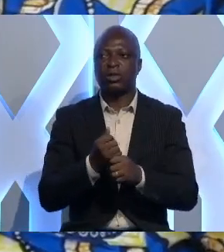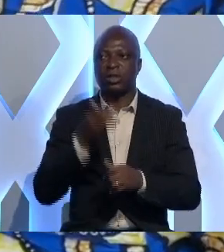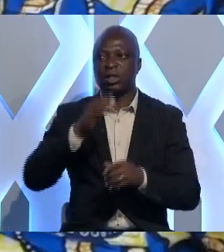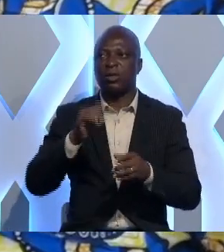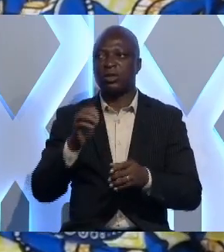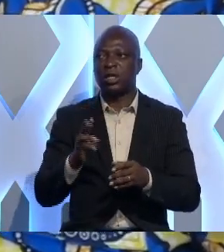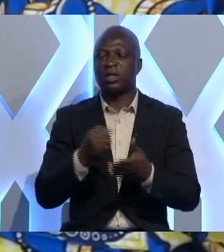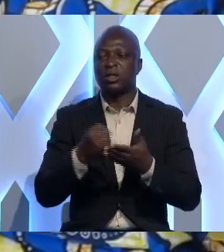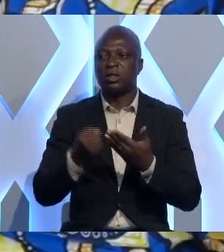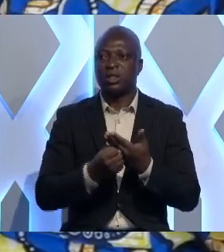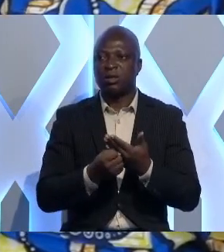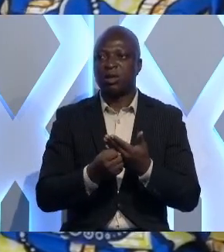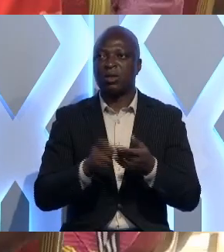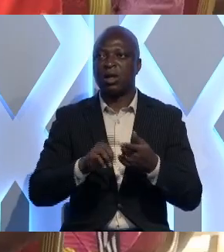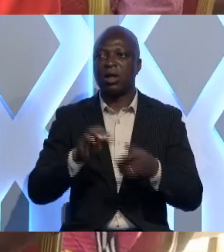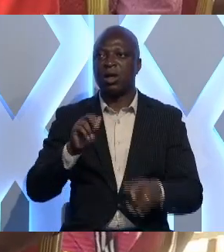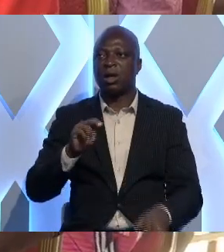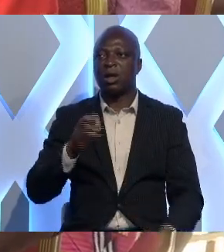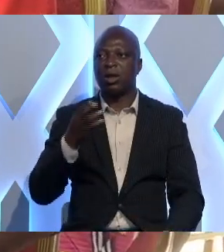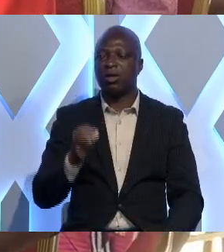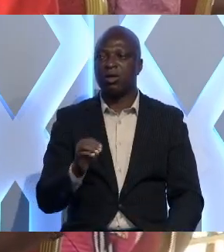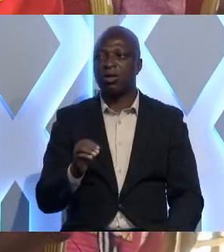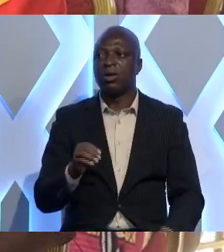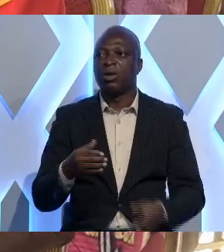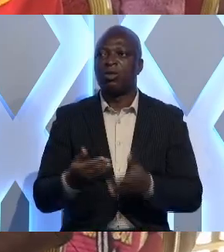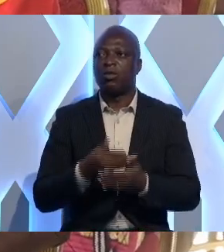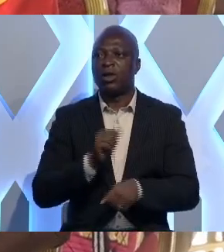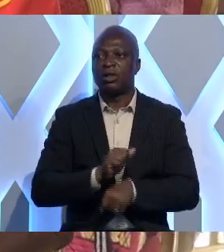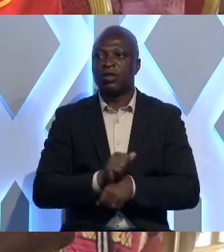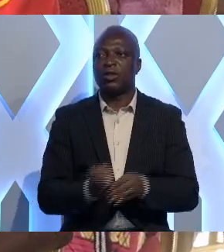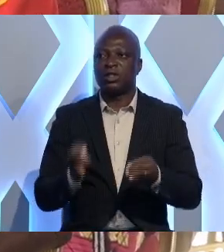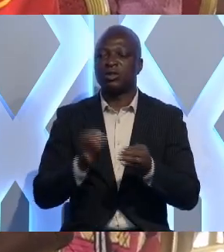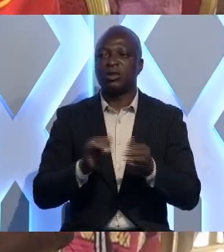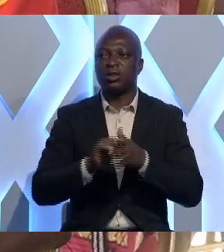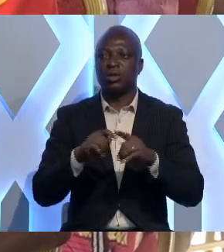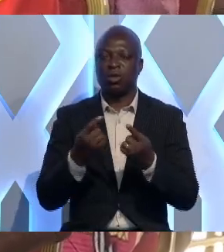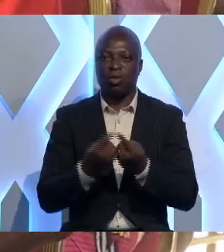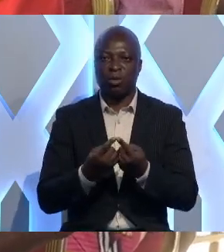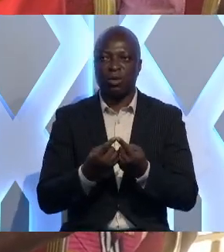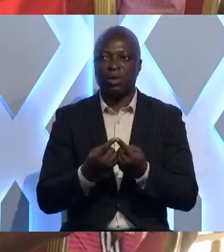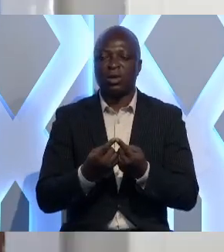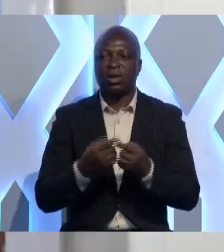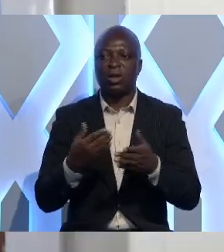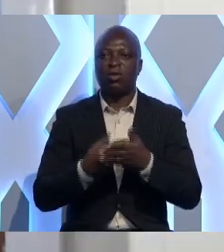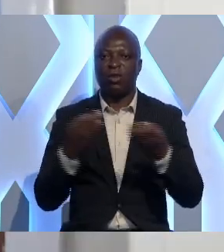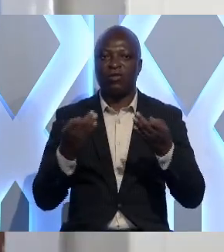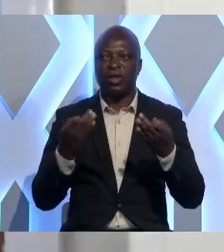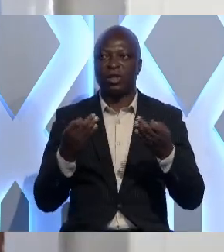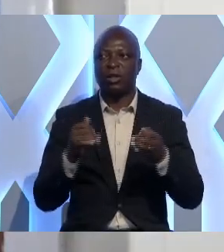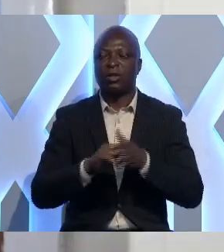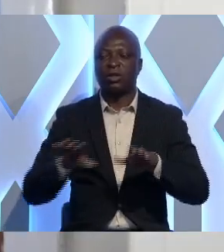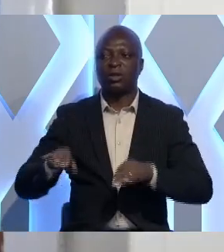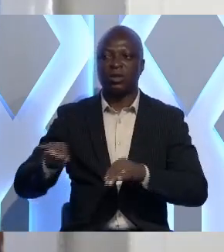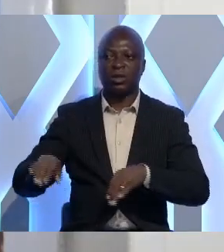le 16 septembre à Aneron. Une nouvelle intervention qui vient s'ajouter à la fréquente fête et pépée qui est dans le milieu. Nos ancêtres ont quitté